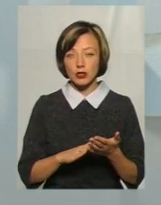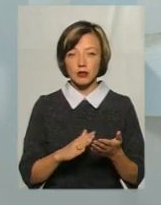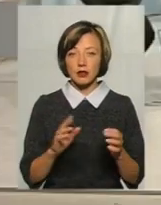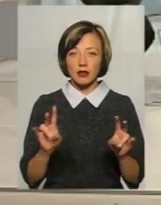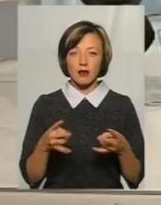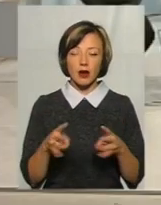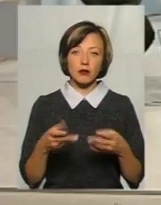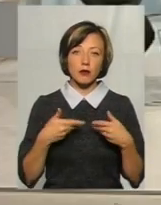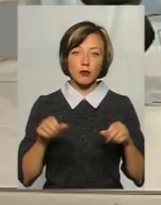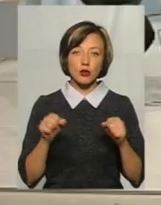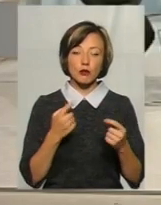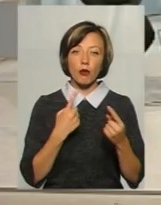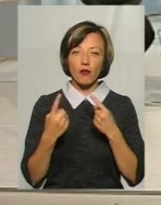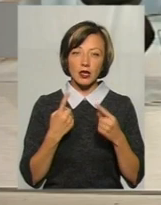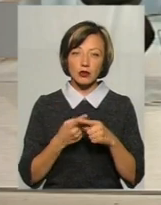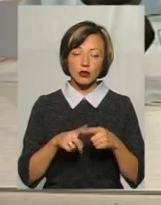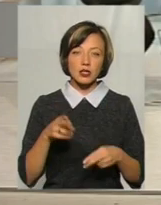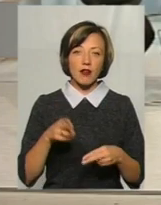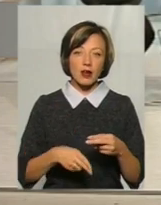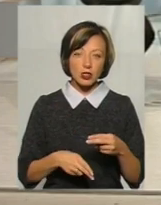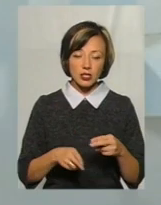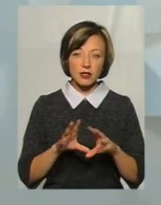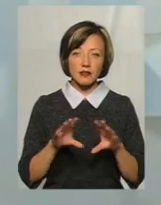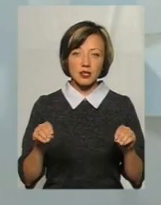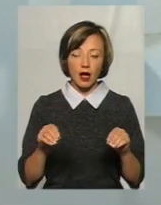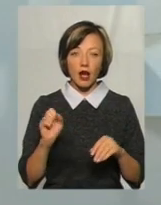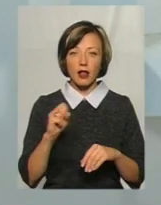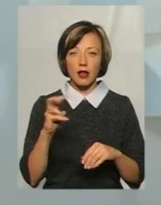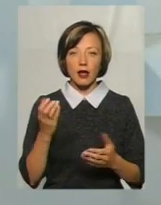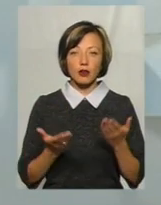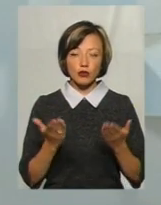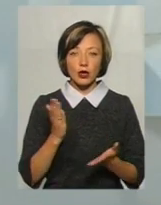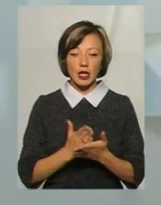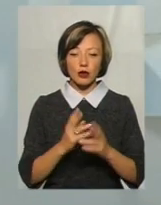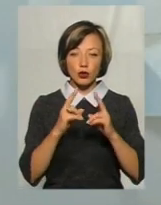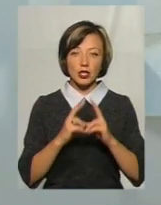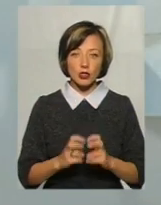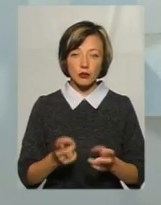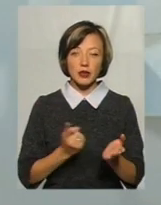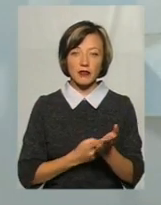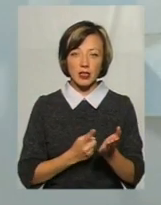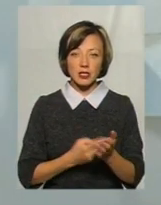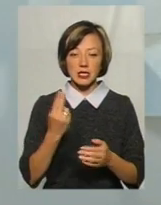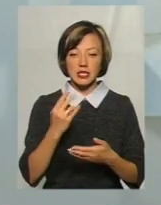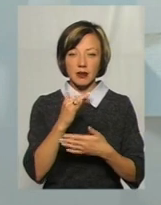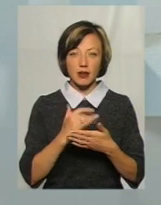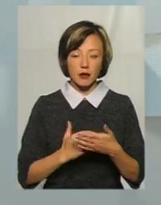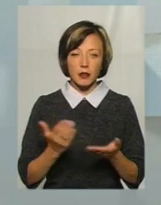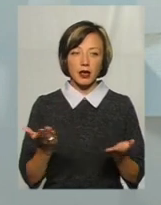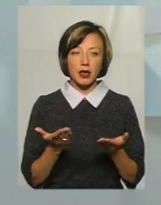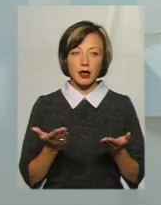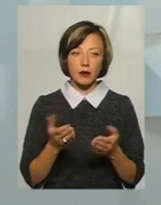що не варто, ми можемо поговорити і на цьому завершити, і все. Але якщо є дослідження, яке підтверджене цифрами, яке